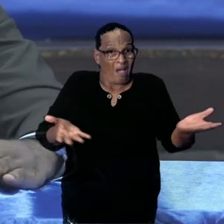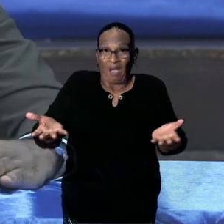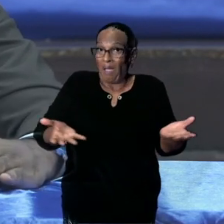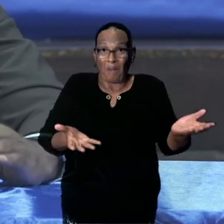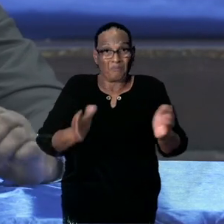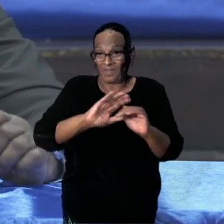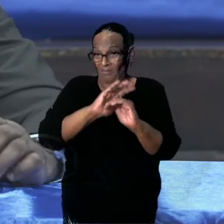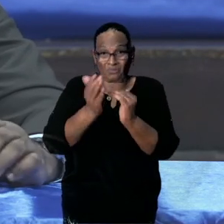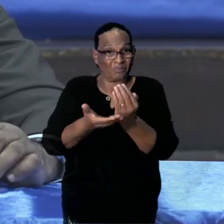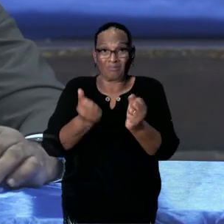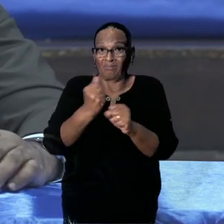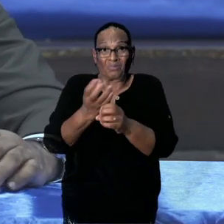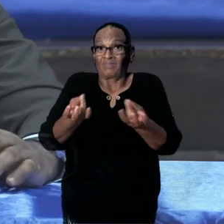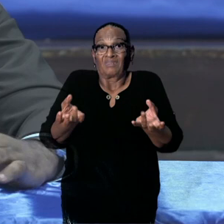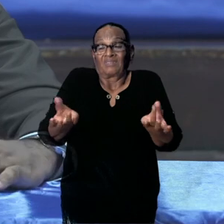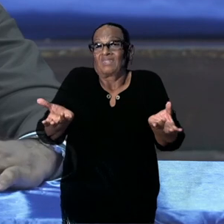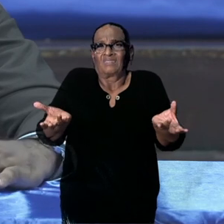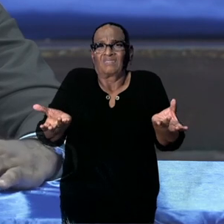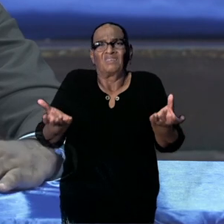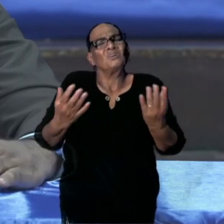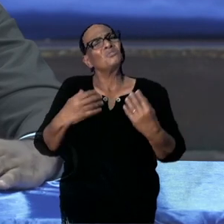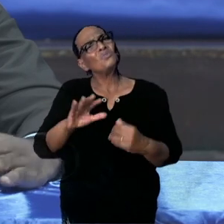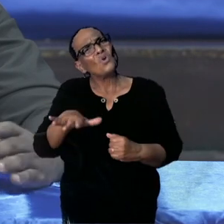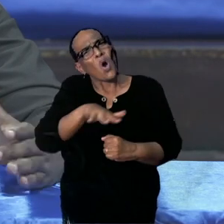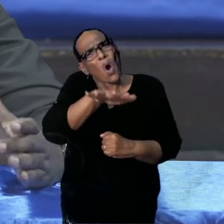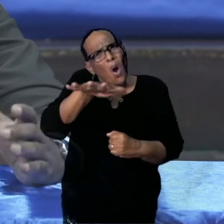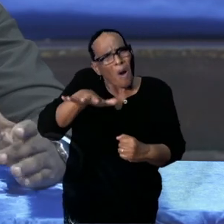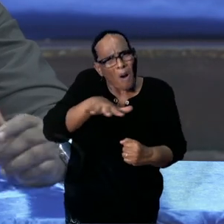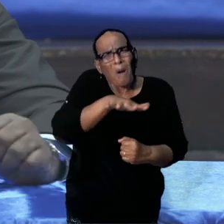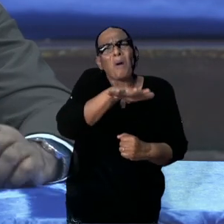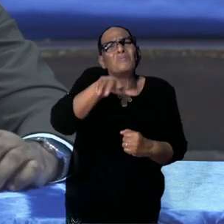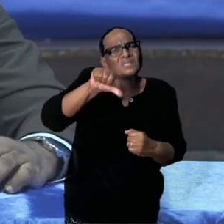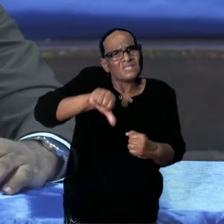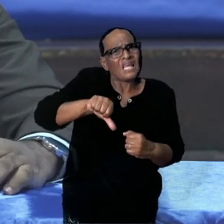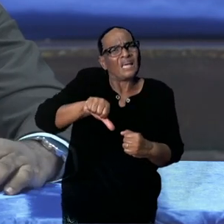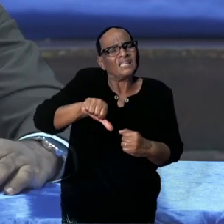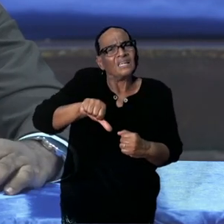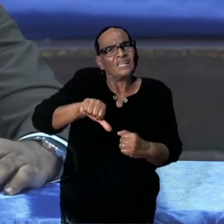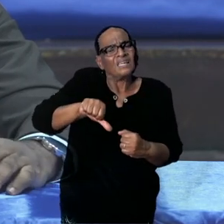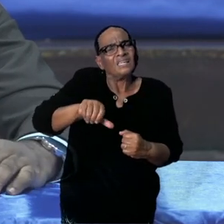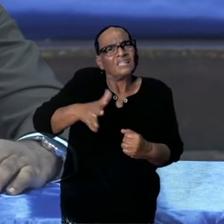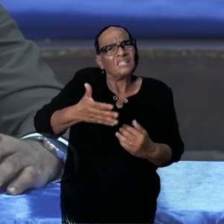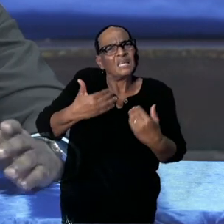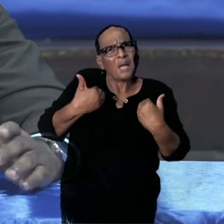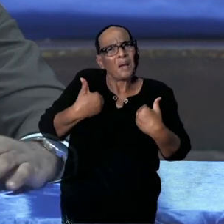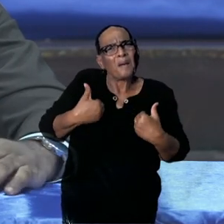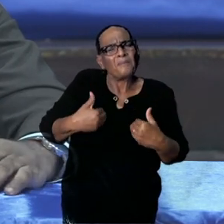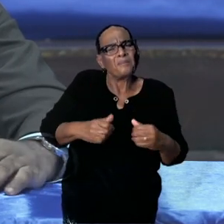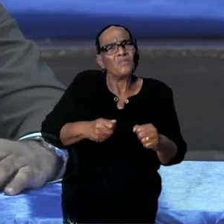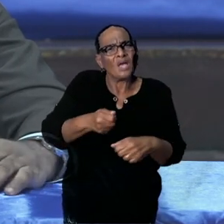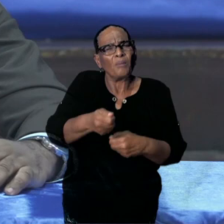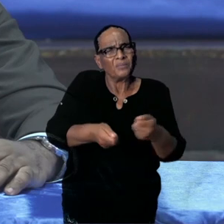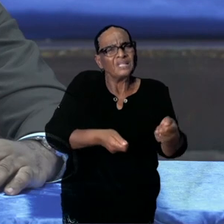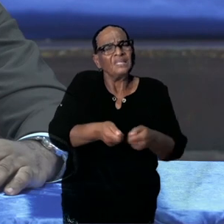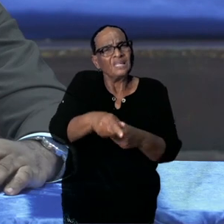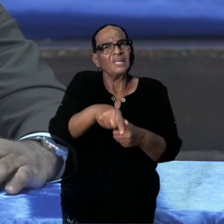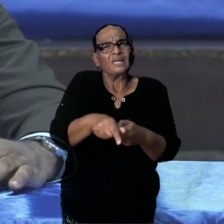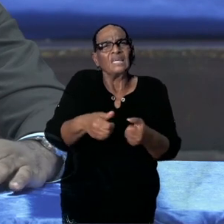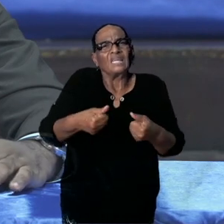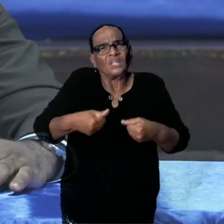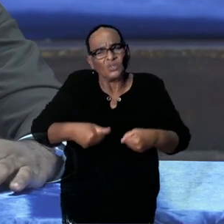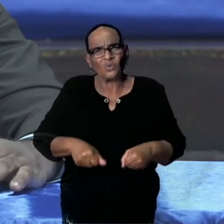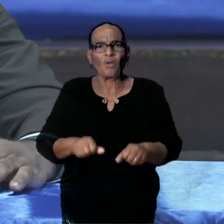helemaal uitgewerkt. Dus het zijn omstandigheden die ook drukken op de regering om